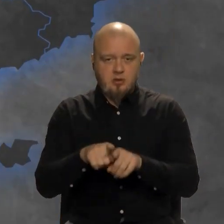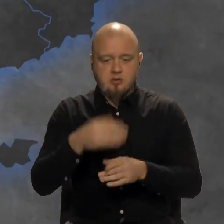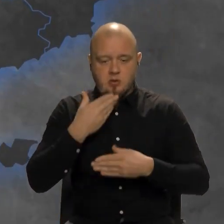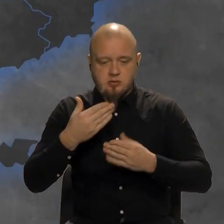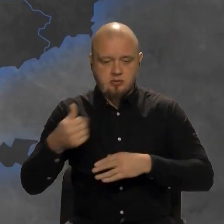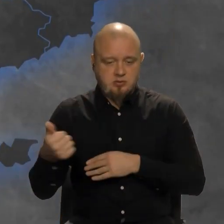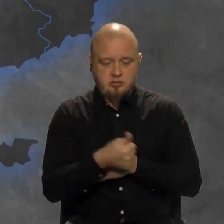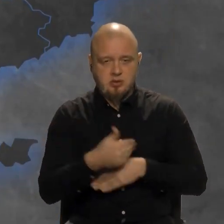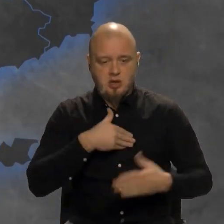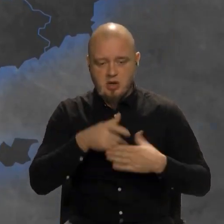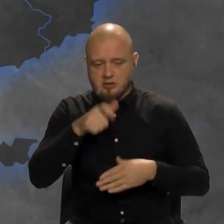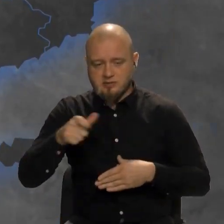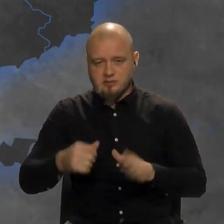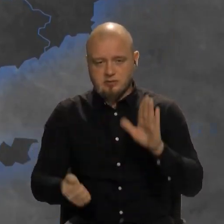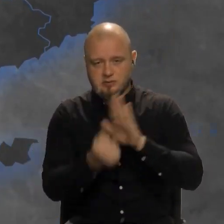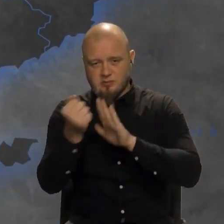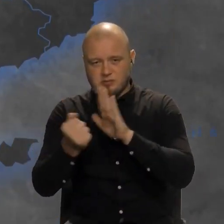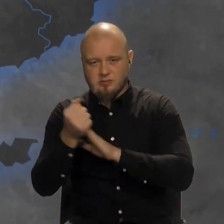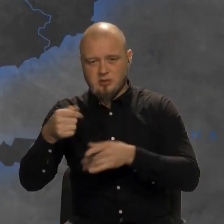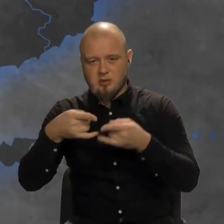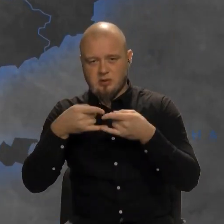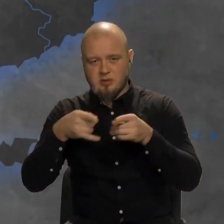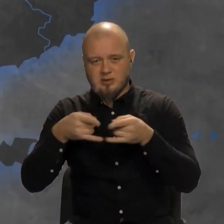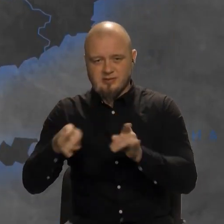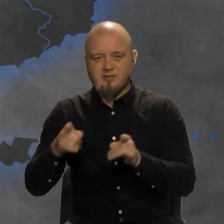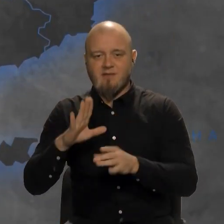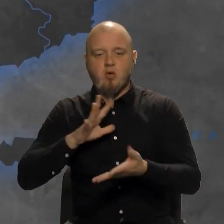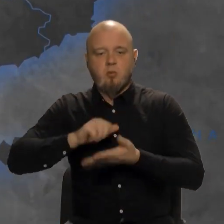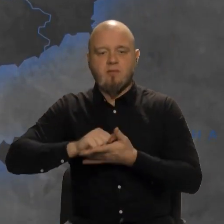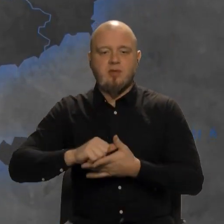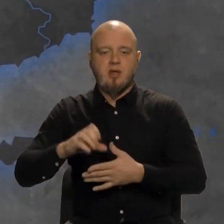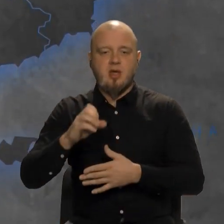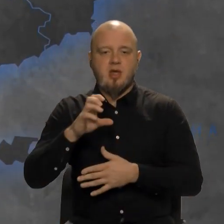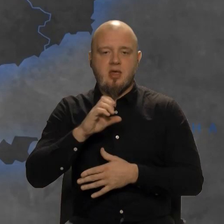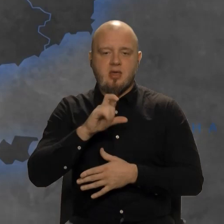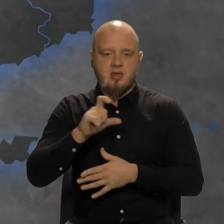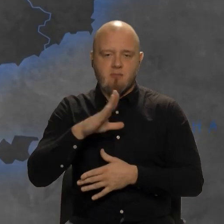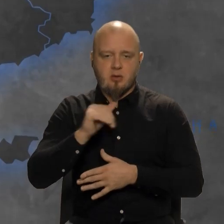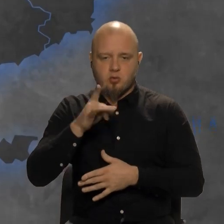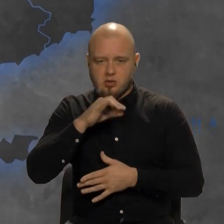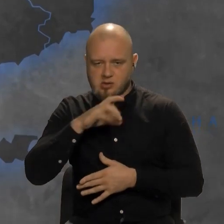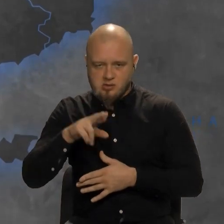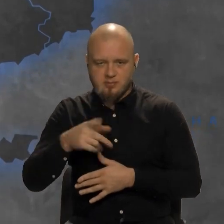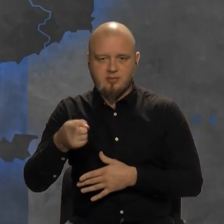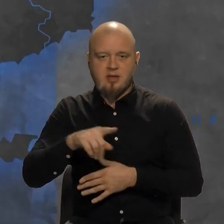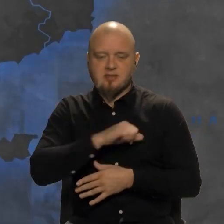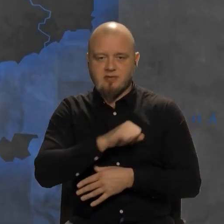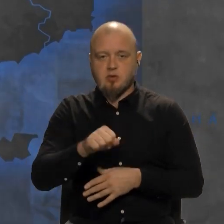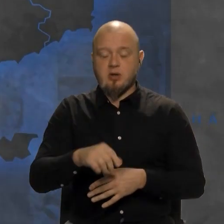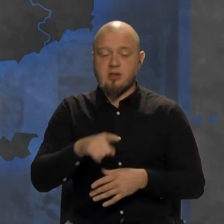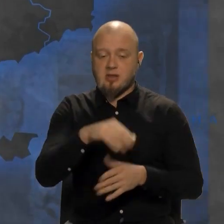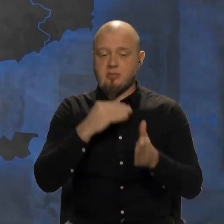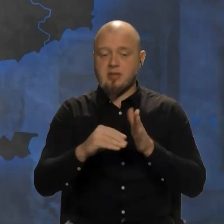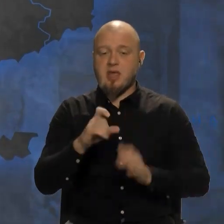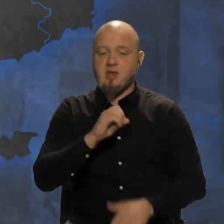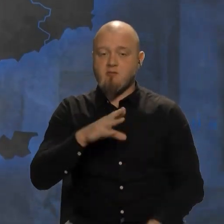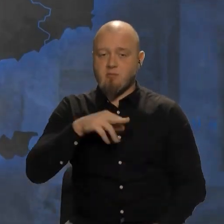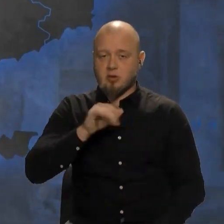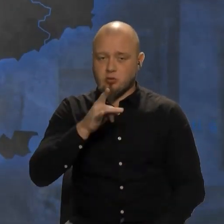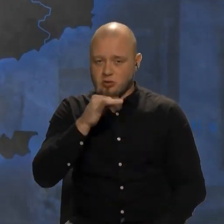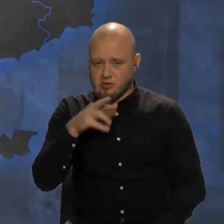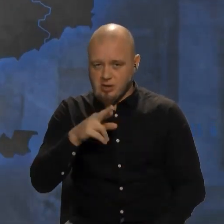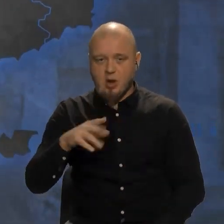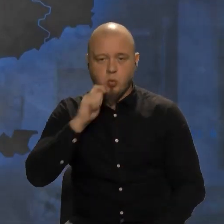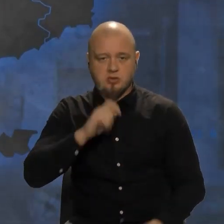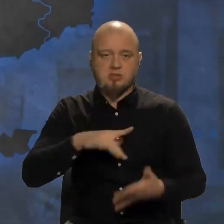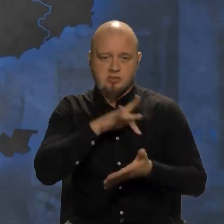останній тиждень активісти розклеїли листівки в окупованих Євпаторії та Севастополі. На них написано «Євпаторія – українське місто».